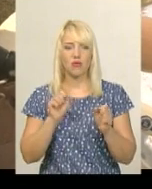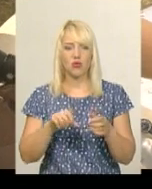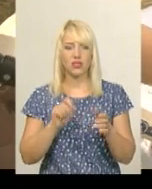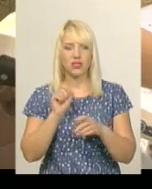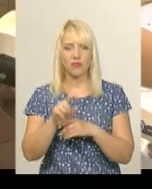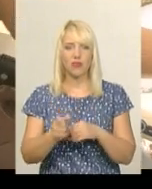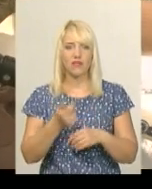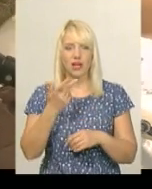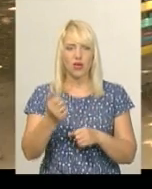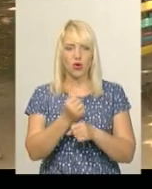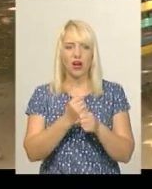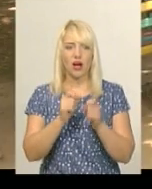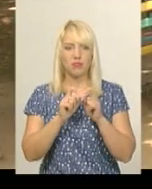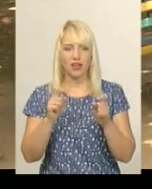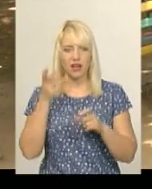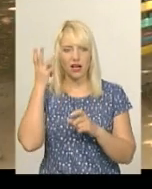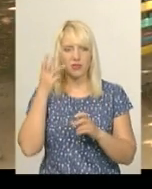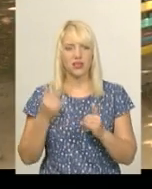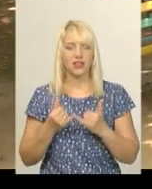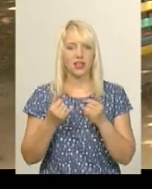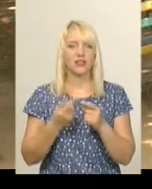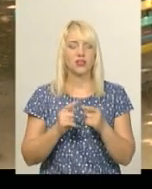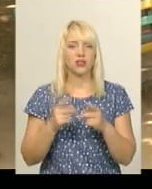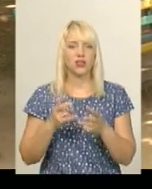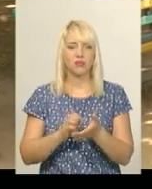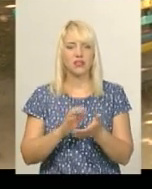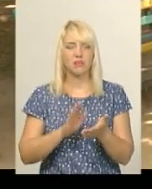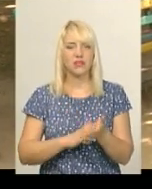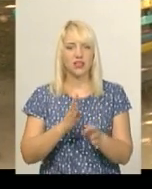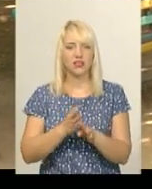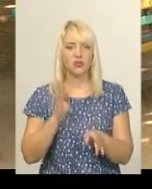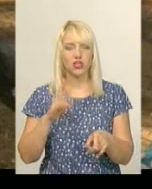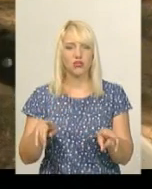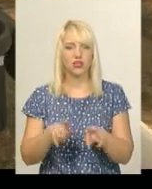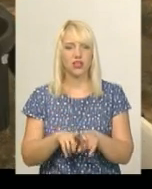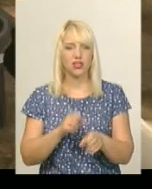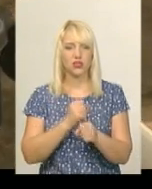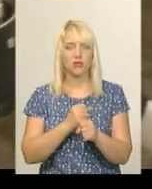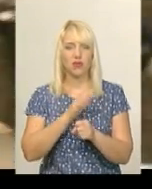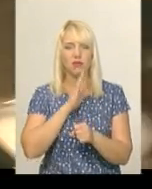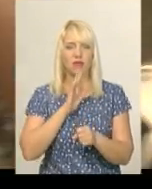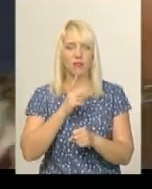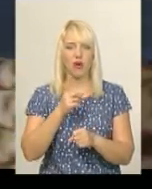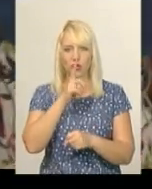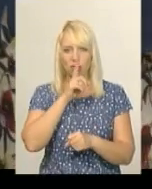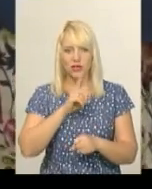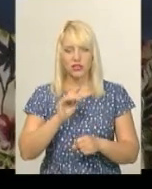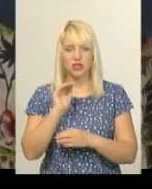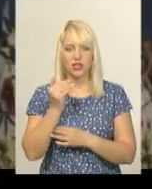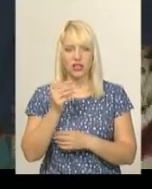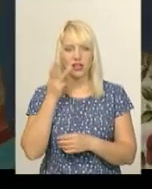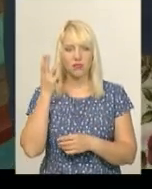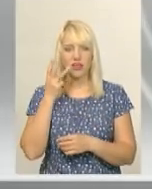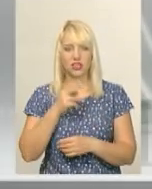кількох аптеках Хмельницького. Для цього, каже жінка, треба записатися в чергу. Саме так чинила мама одномісячної дитини хмельничанка